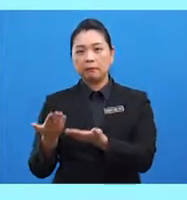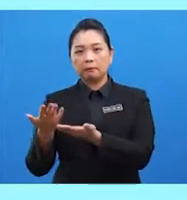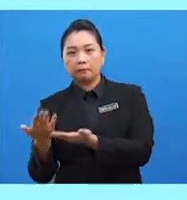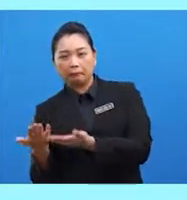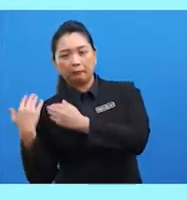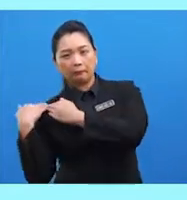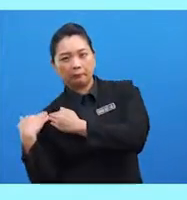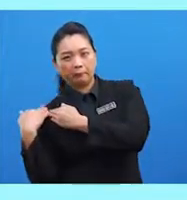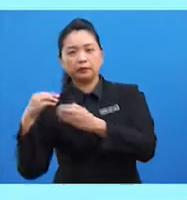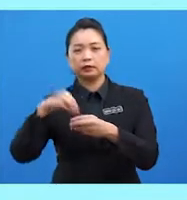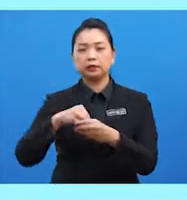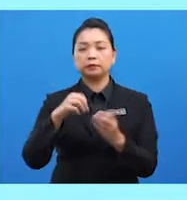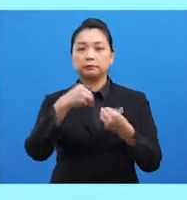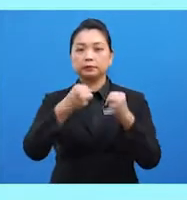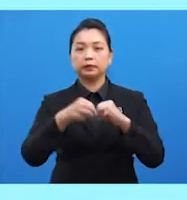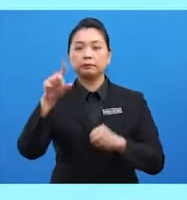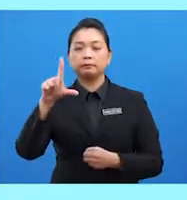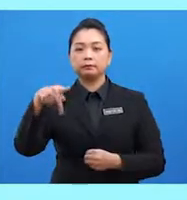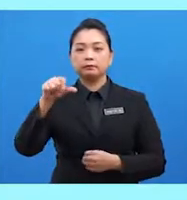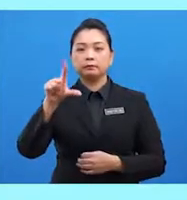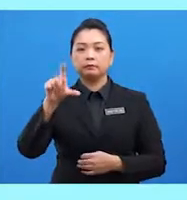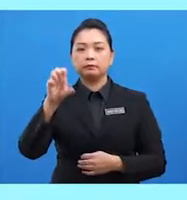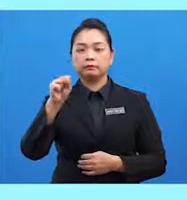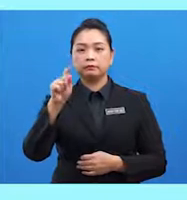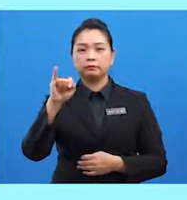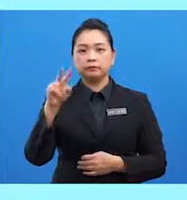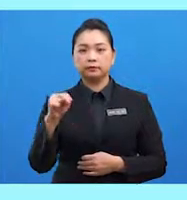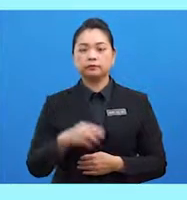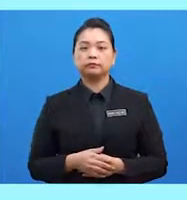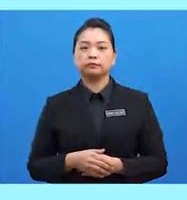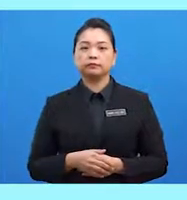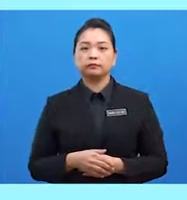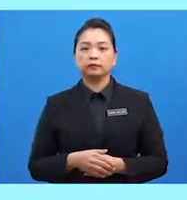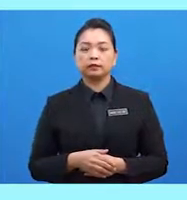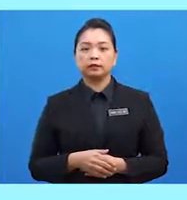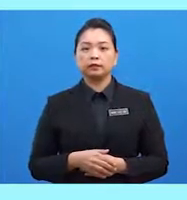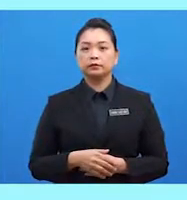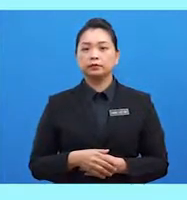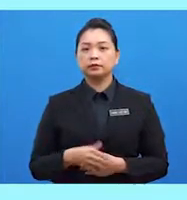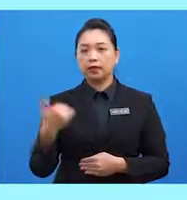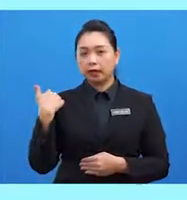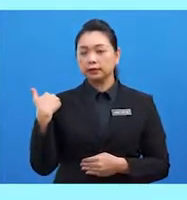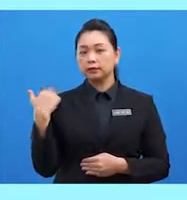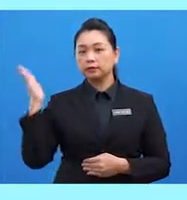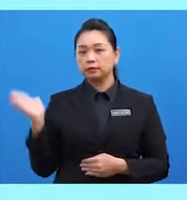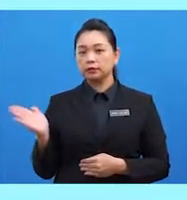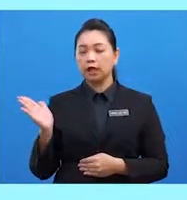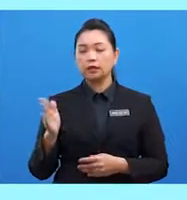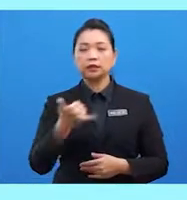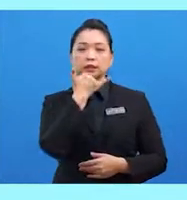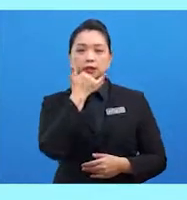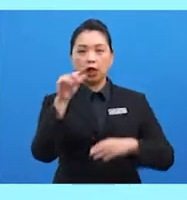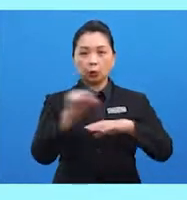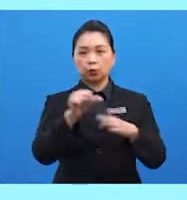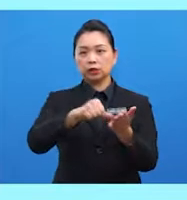Palestina. Pengerusi persidangan antarabangsa mengenai masalah penyalahgunaan dan